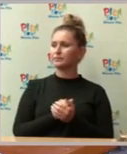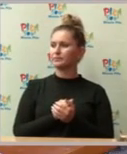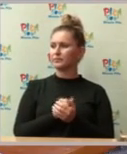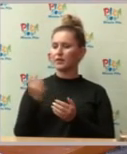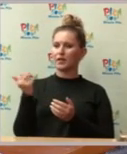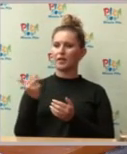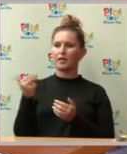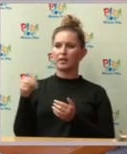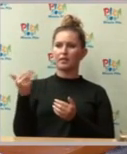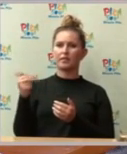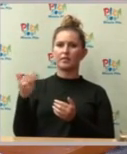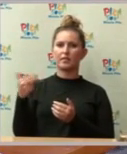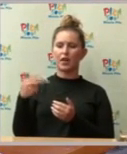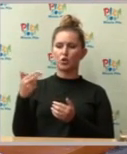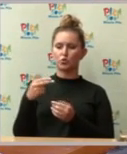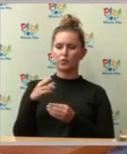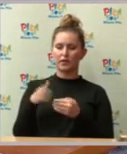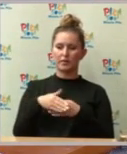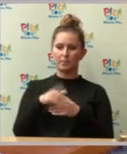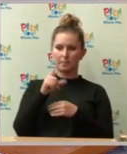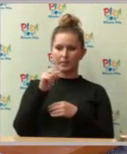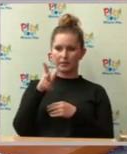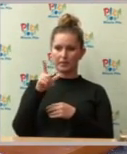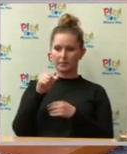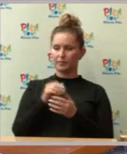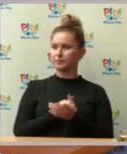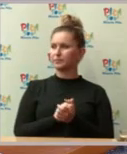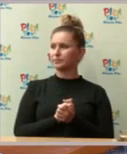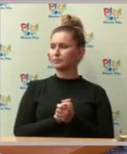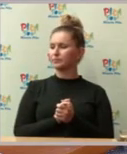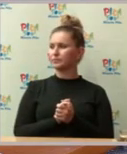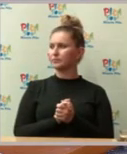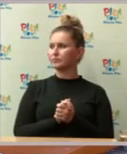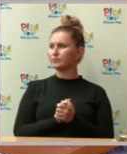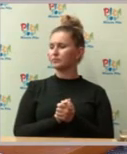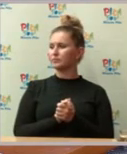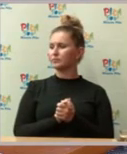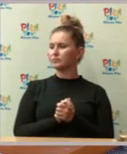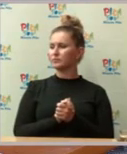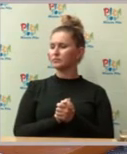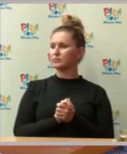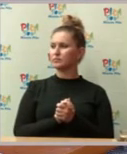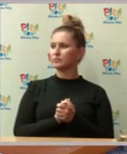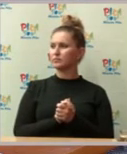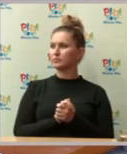bezpośrednio pod, no z pociągiem to przesadzajmy jednak,